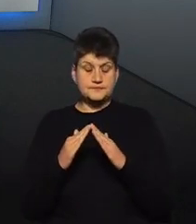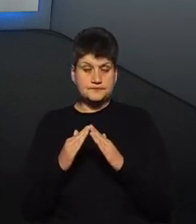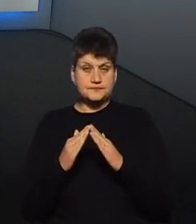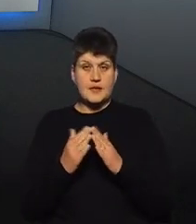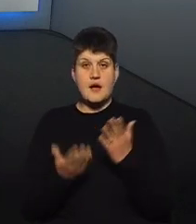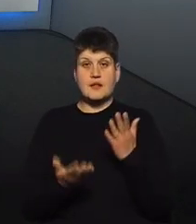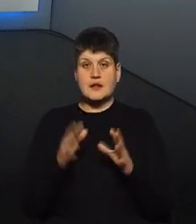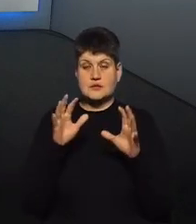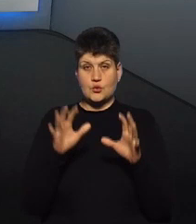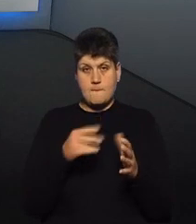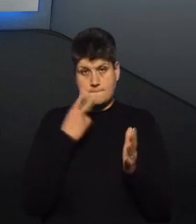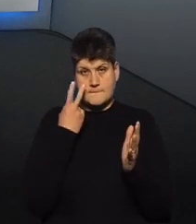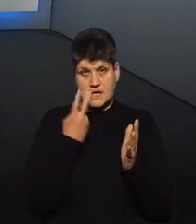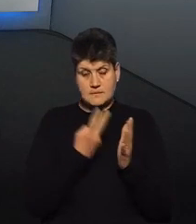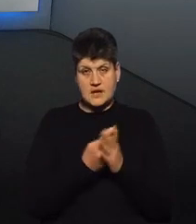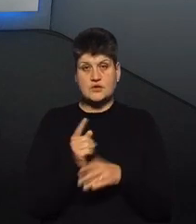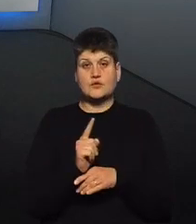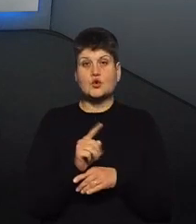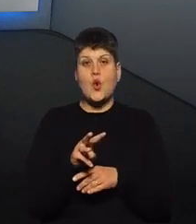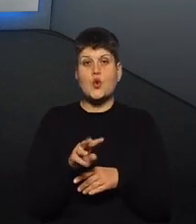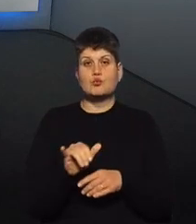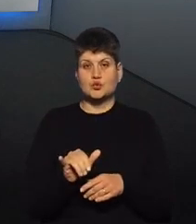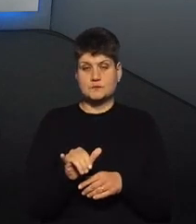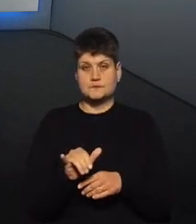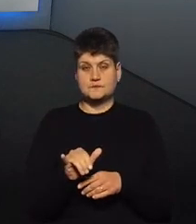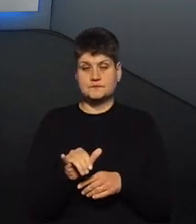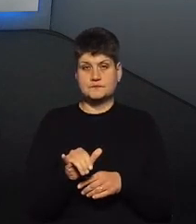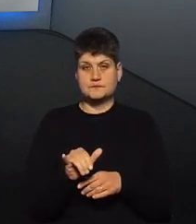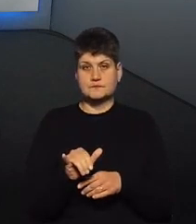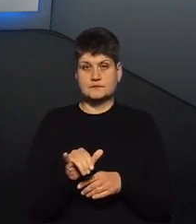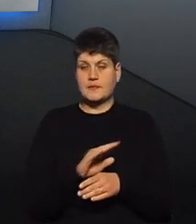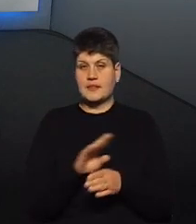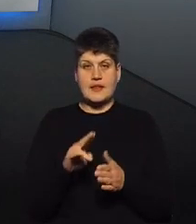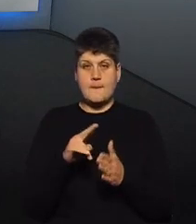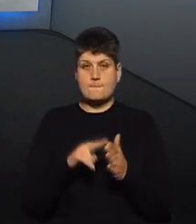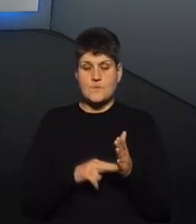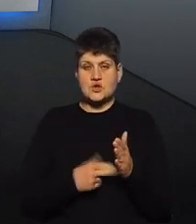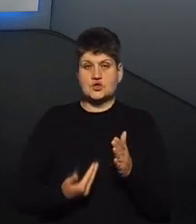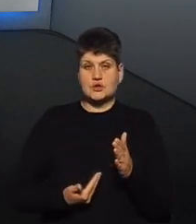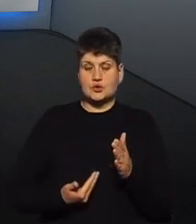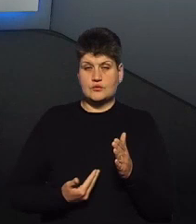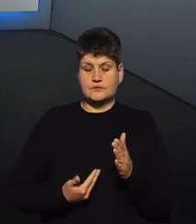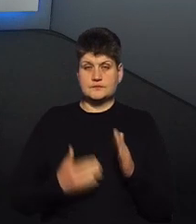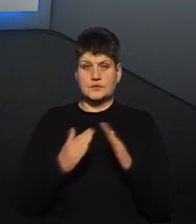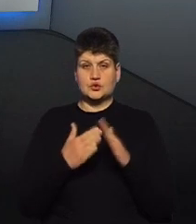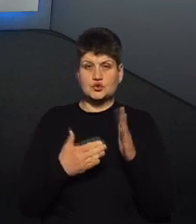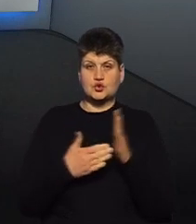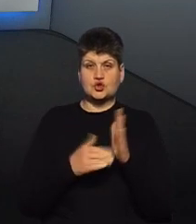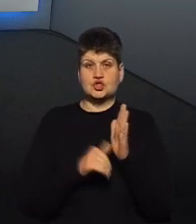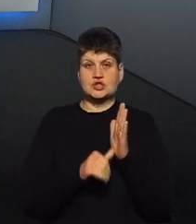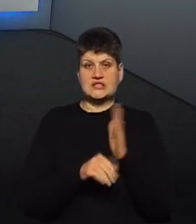передбачив таку норму податковим кодексом. Не оподатковувала житлова нерухомість до 60 метрів,